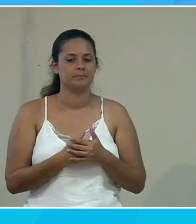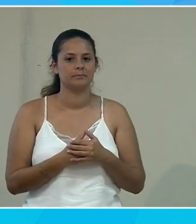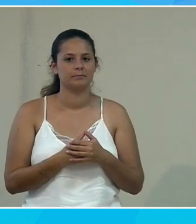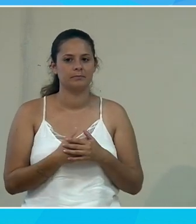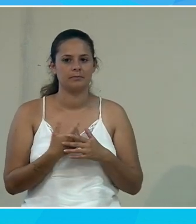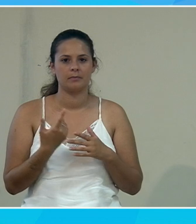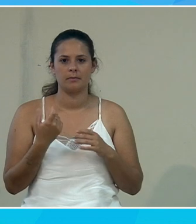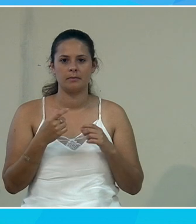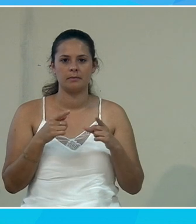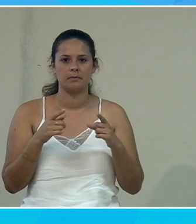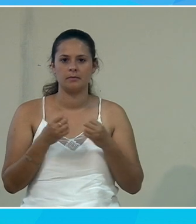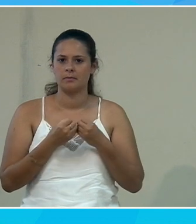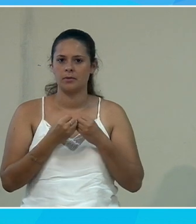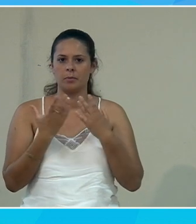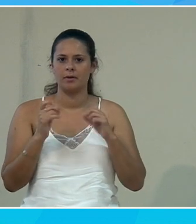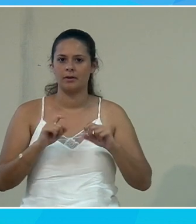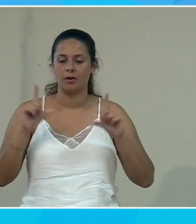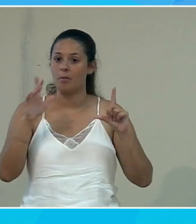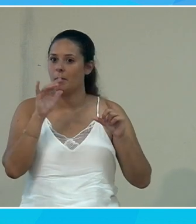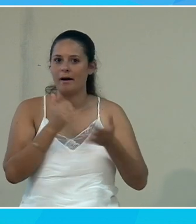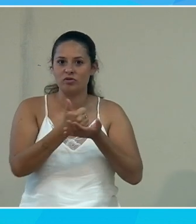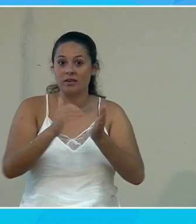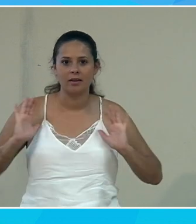n'oubliez pas mon écran là je ne pas vous aider